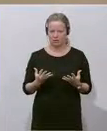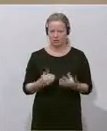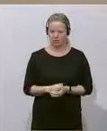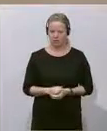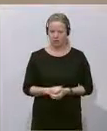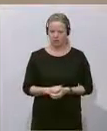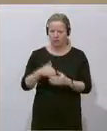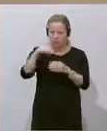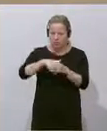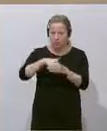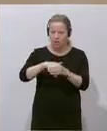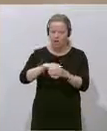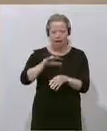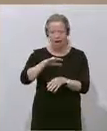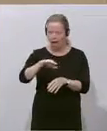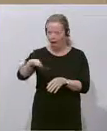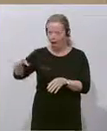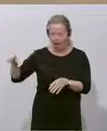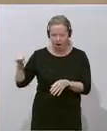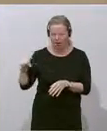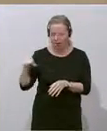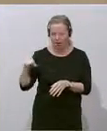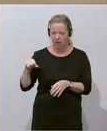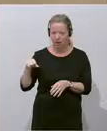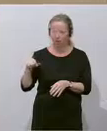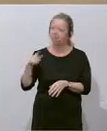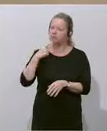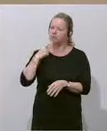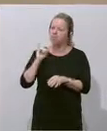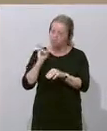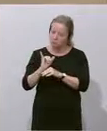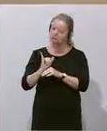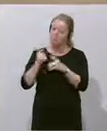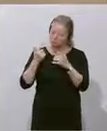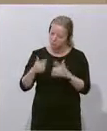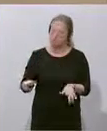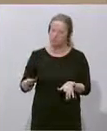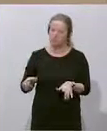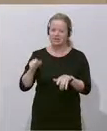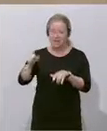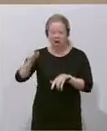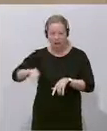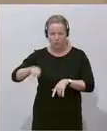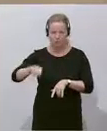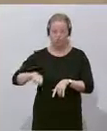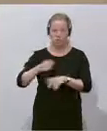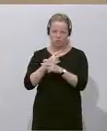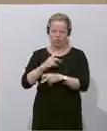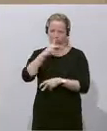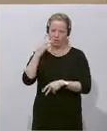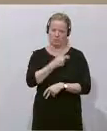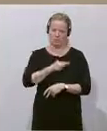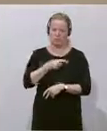dass Sie alle zugelassen haben, Sie als Abgeordnete der österreichischen Volkspartei zugelassen haben,